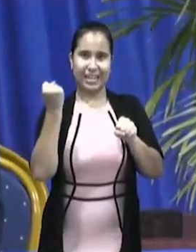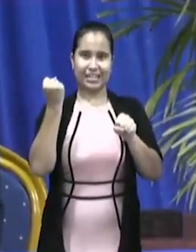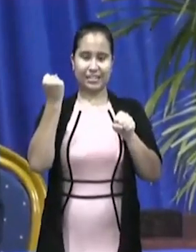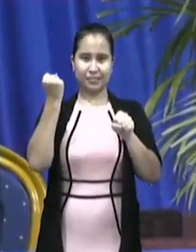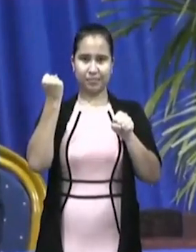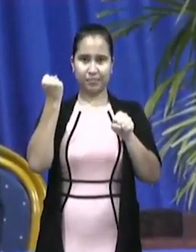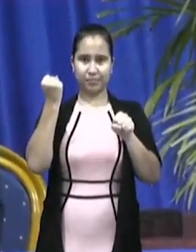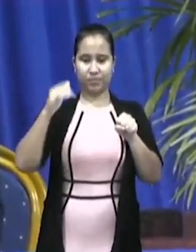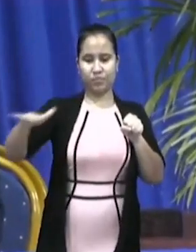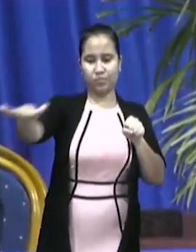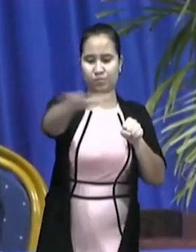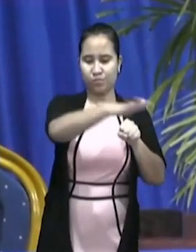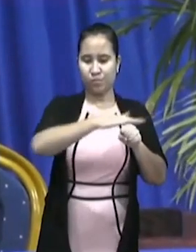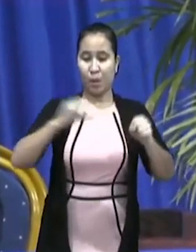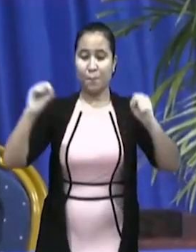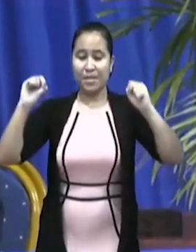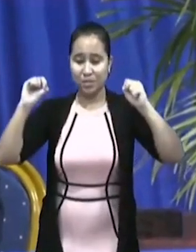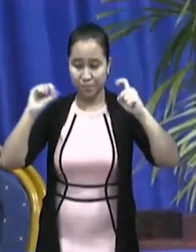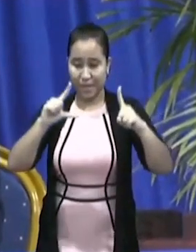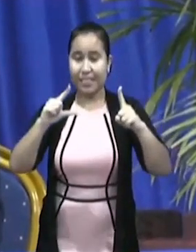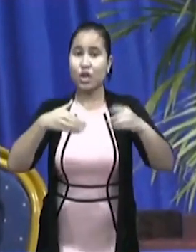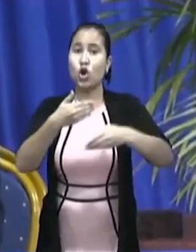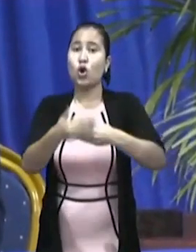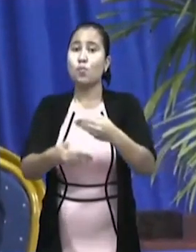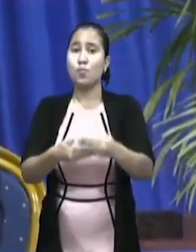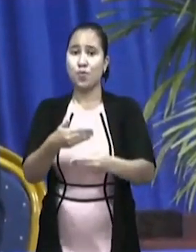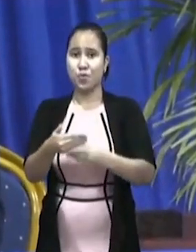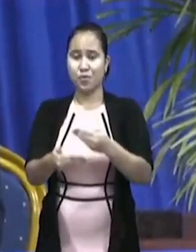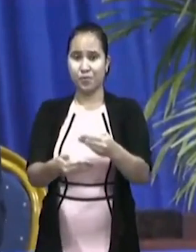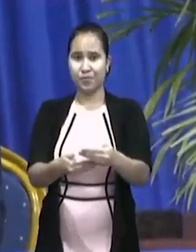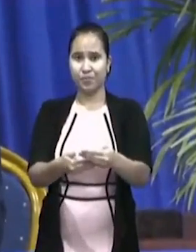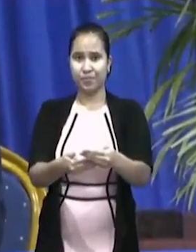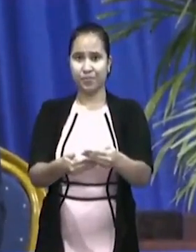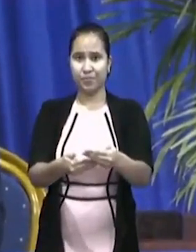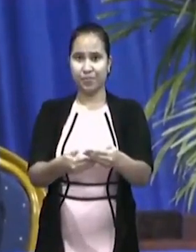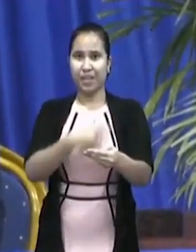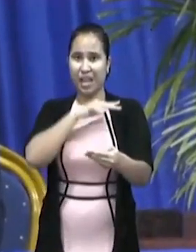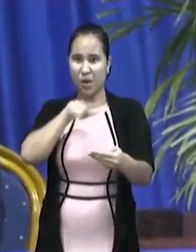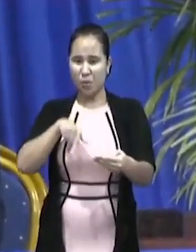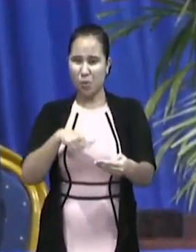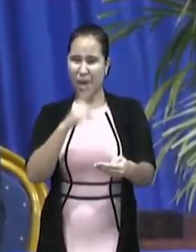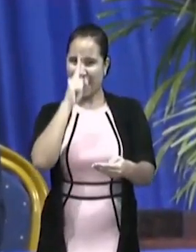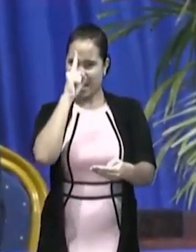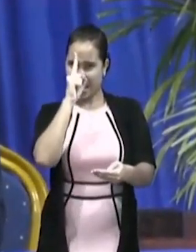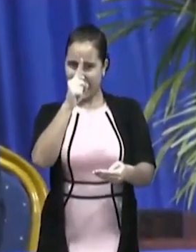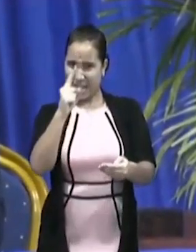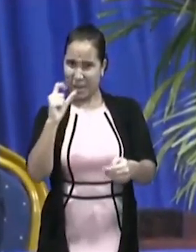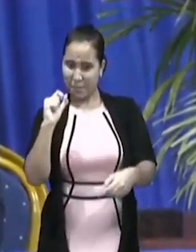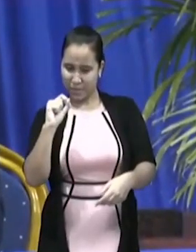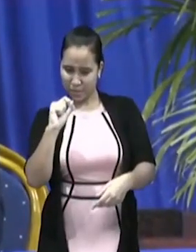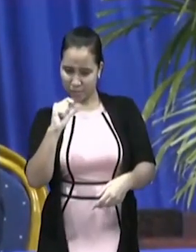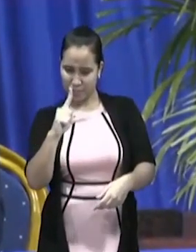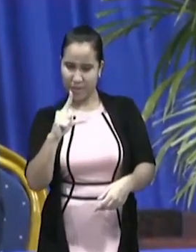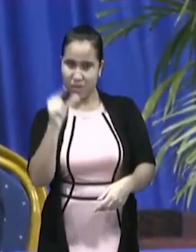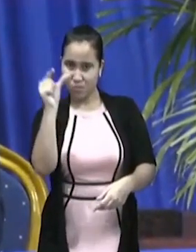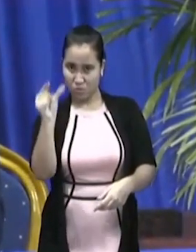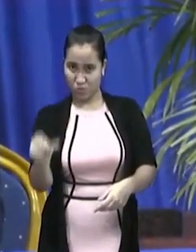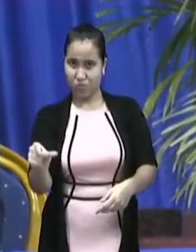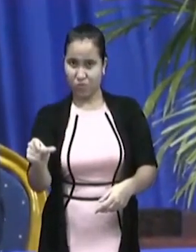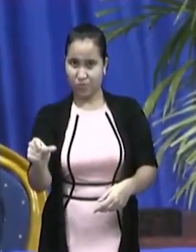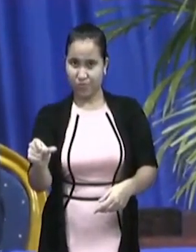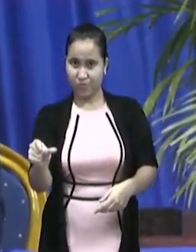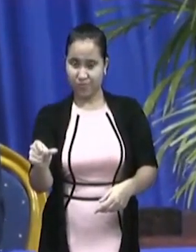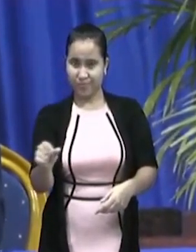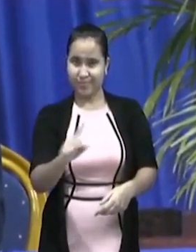community spreading plaatsvindt en wij één besmette persoon hebben, die binnen een week